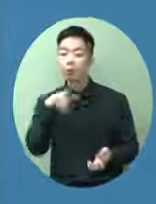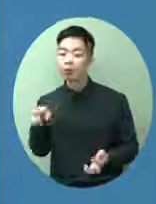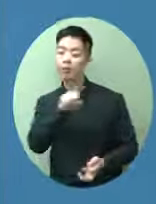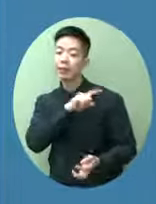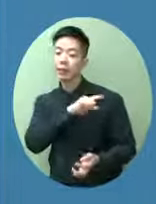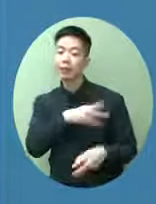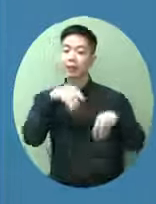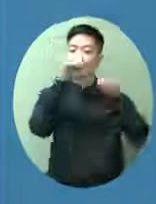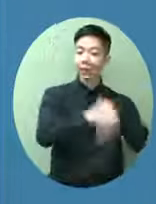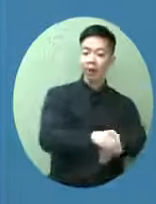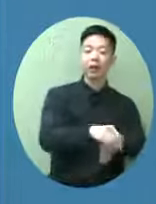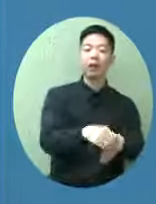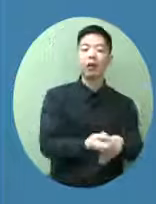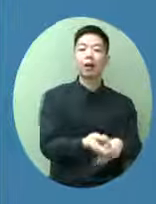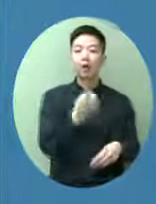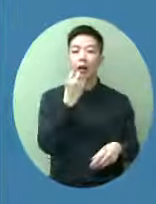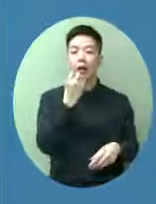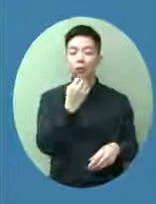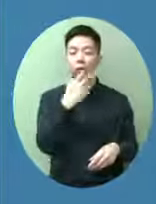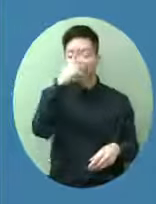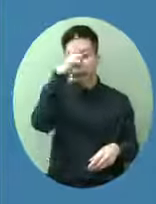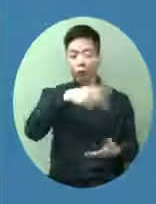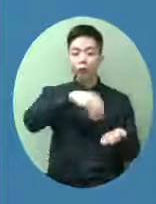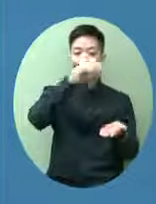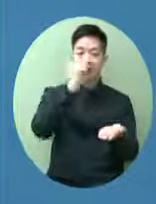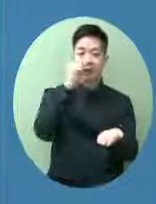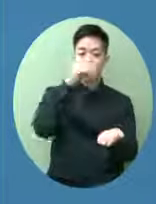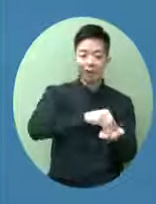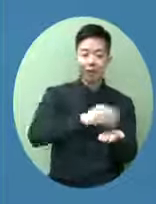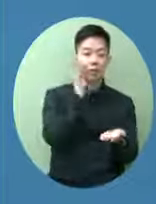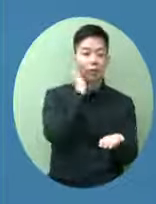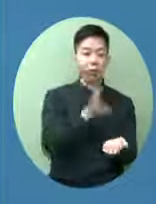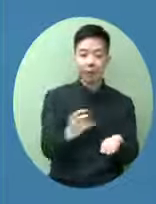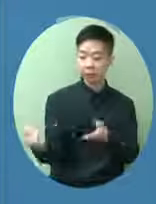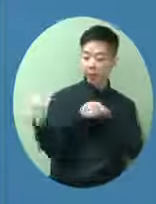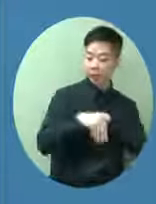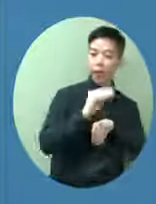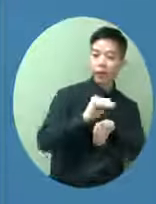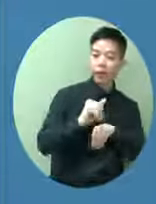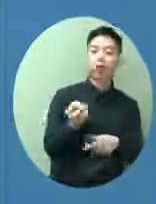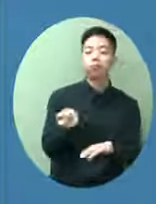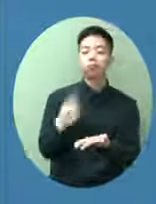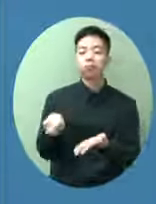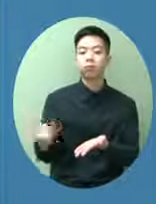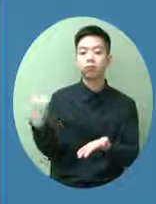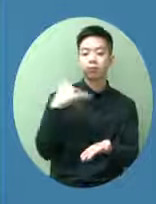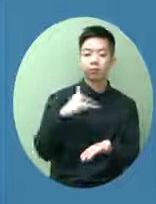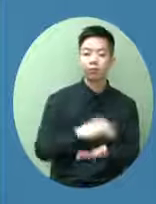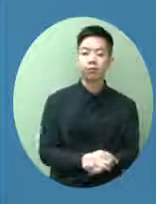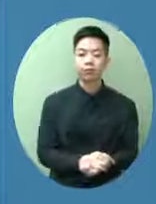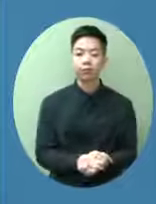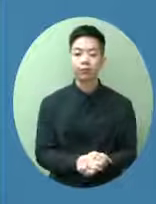籍用工的檢疫設施酒店你就可以回來了因為你上機的時候要證明你是訂了這個酒店的